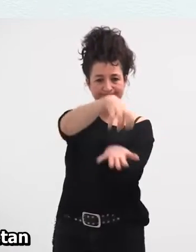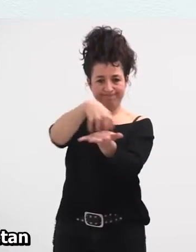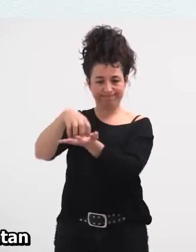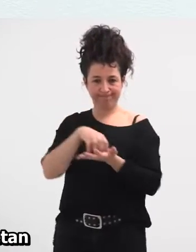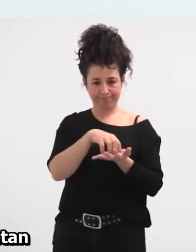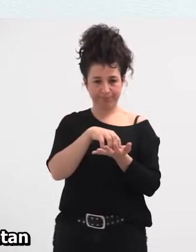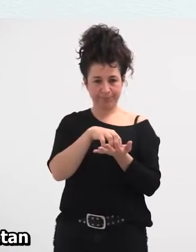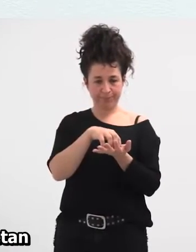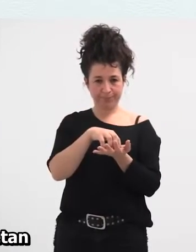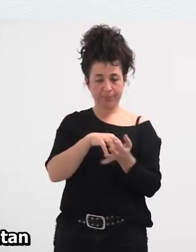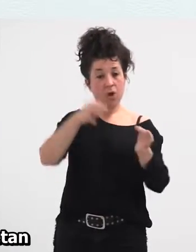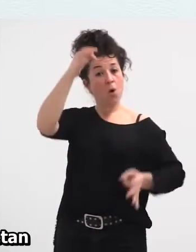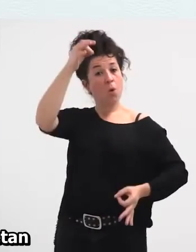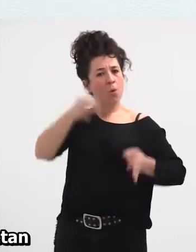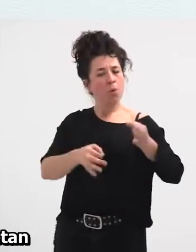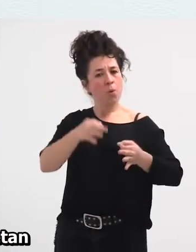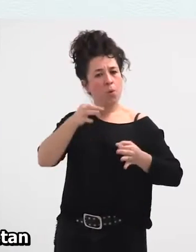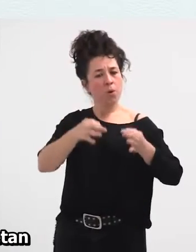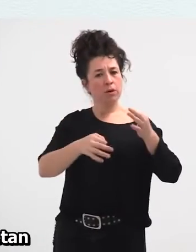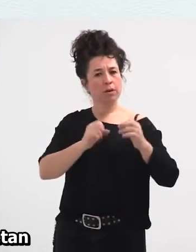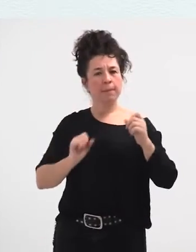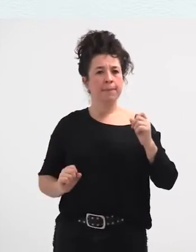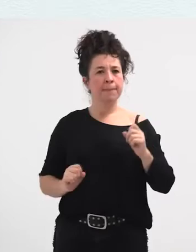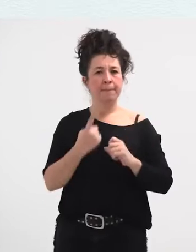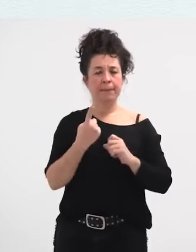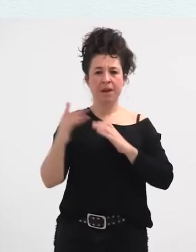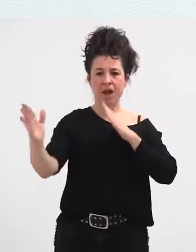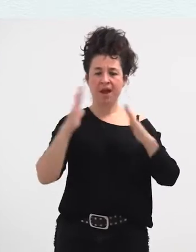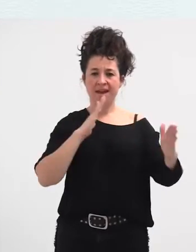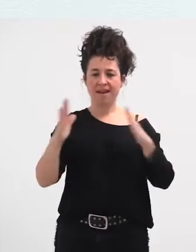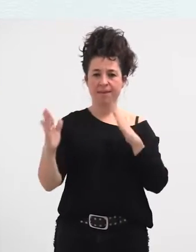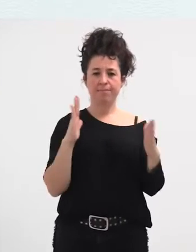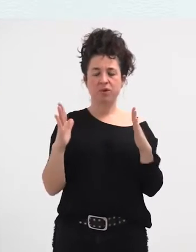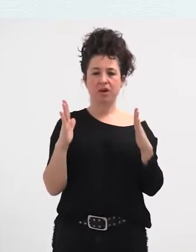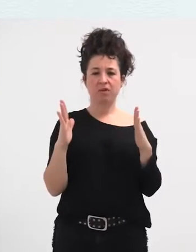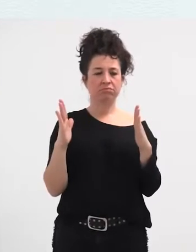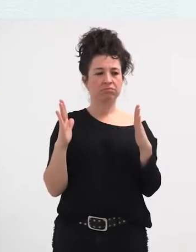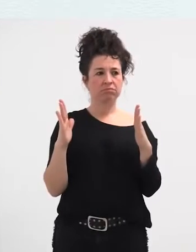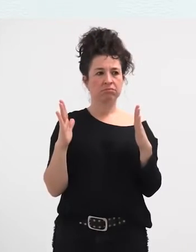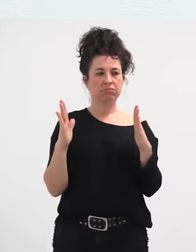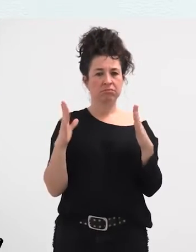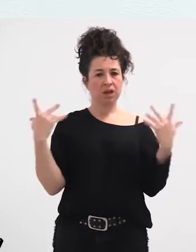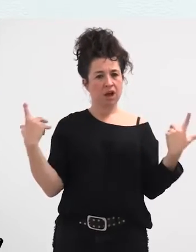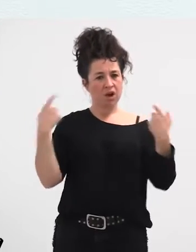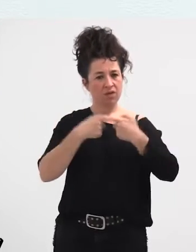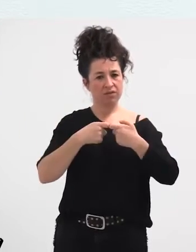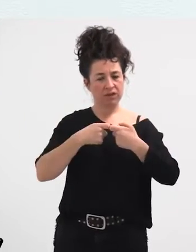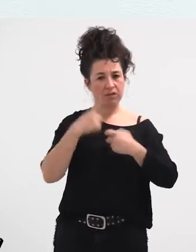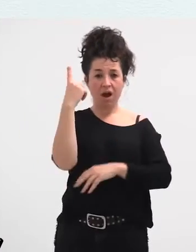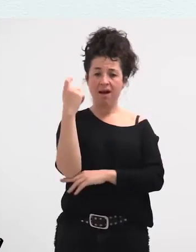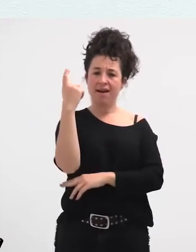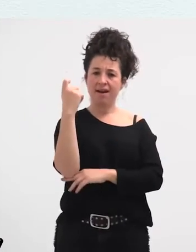Alardeen hauziak, bueno, alardeen gatazkan lehen urteetan, egonziren hauzi bide pila bat, baita ere,